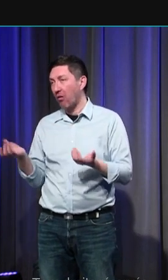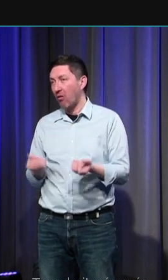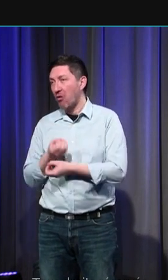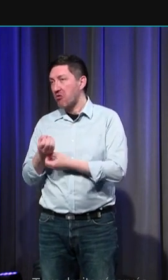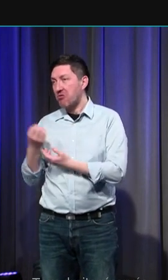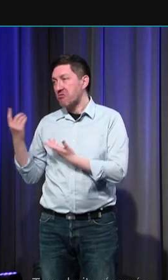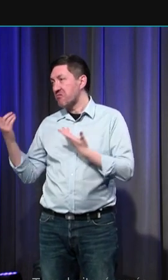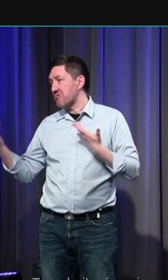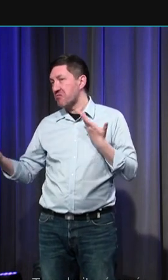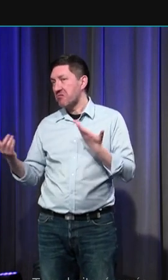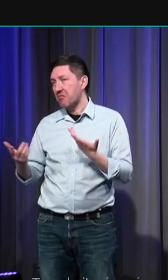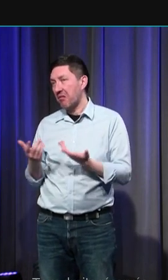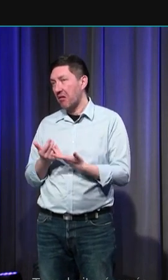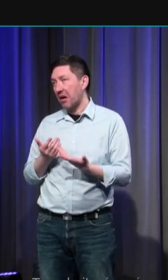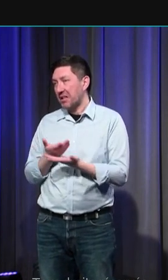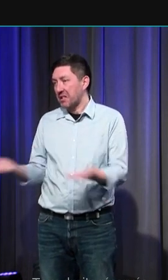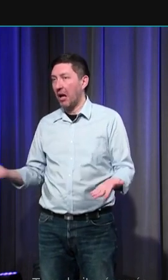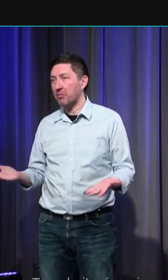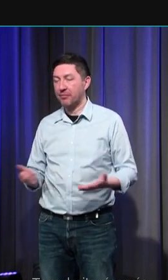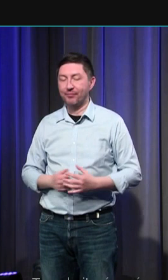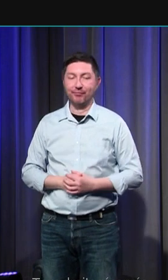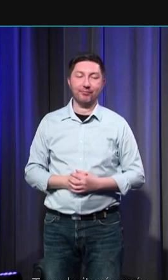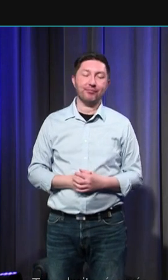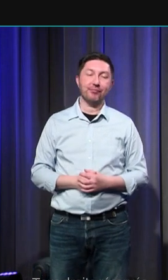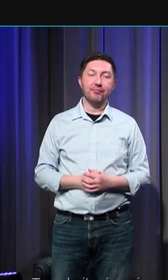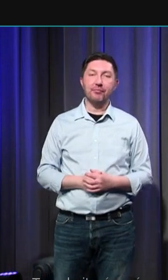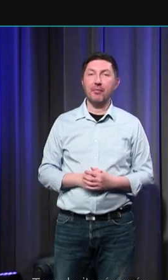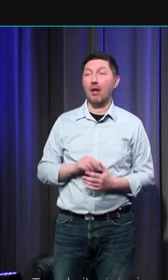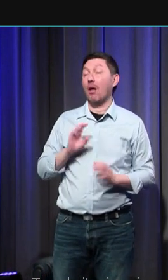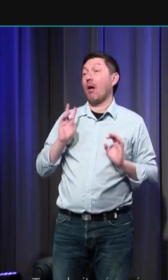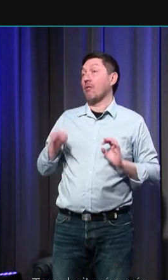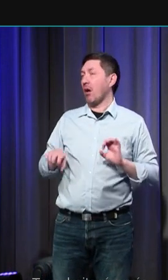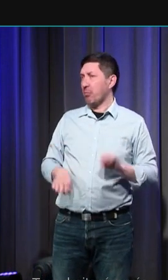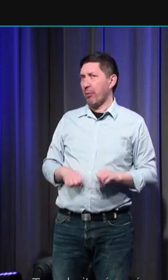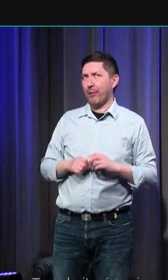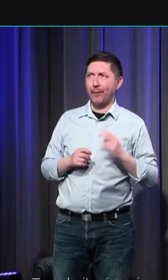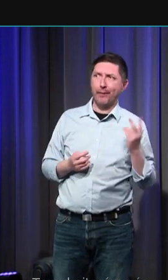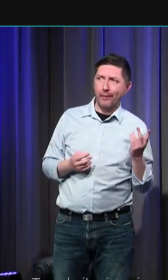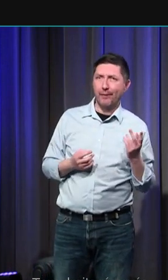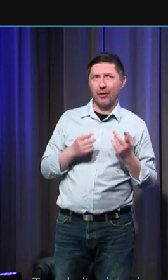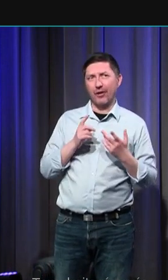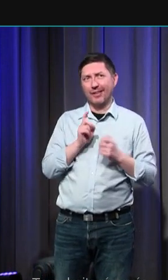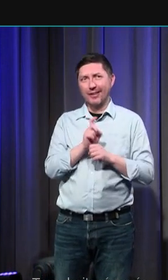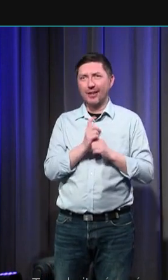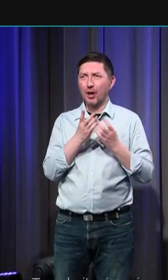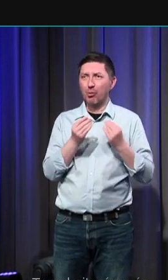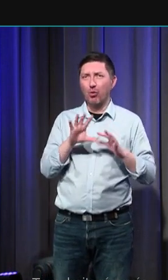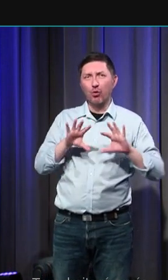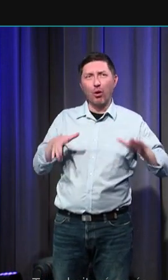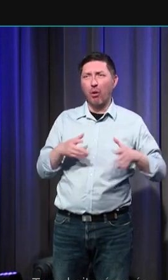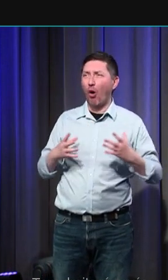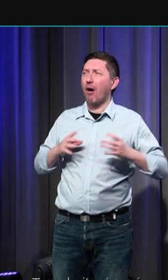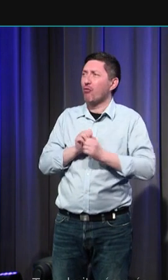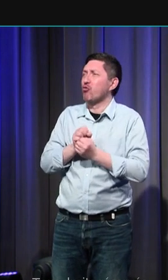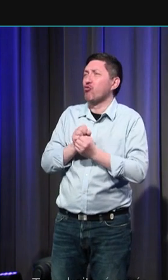révolte il y aurait alors beaucoup à dire bien sûr sur cette façon de concevoir la foule comme un organisme en transe et là on rejoint